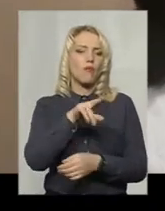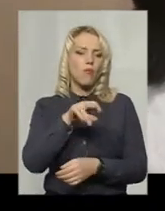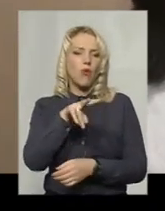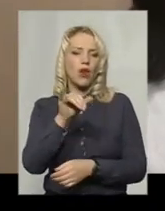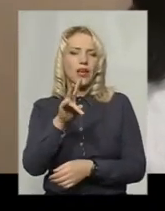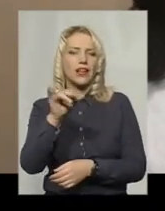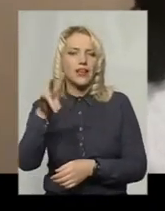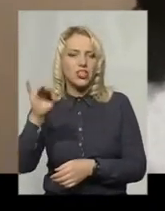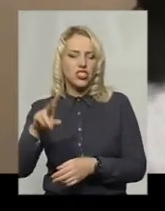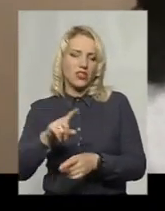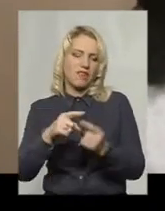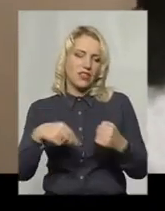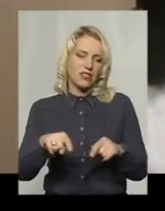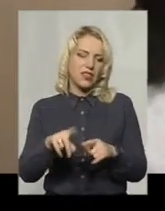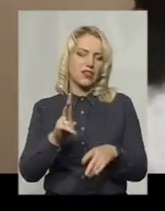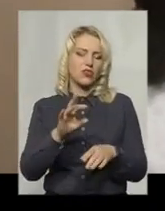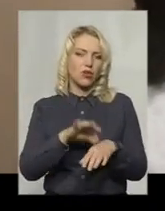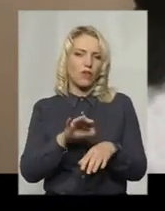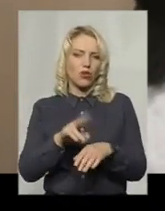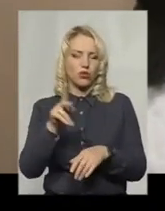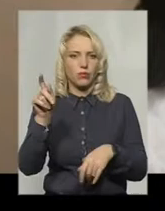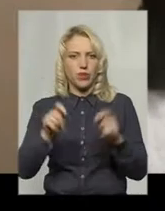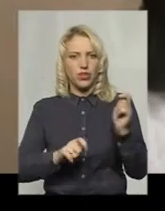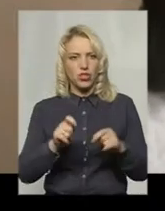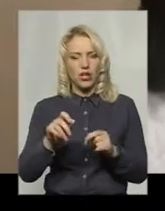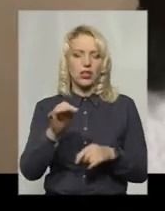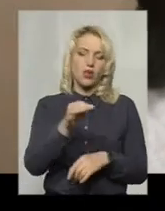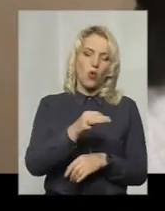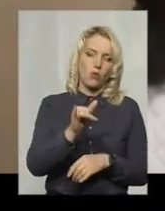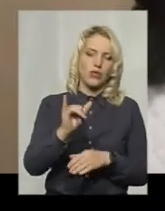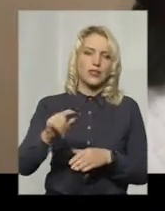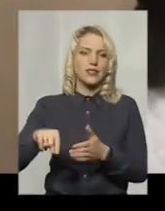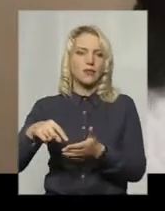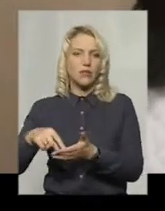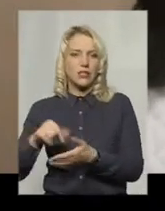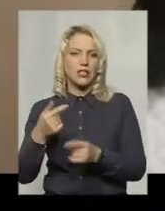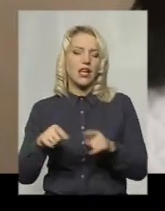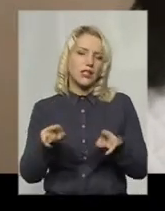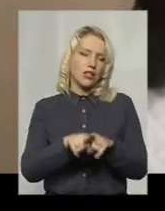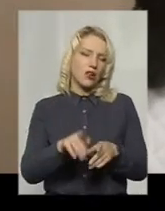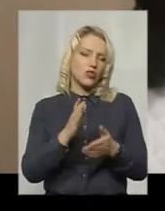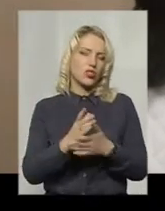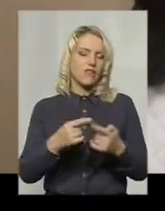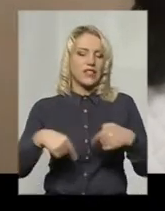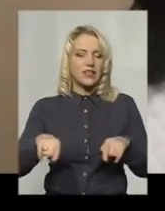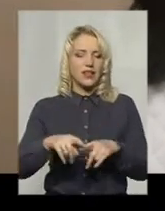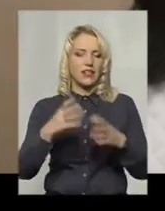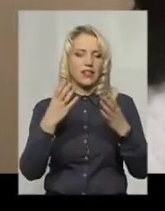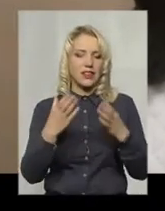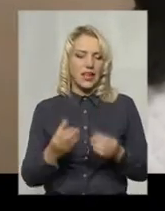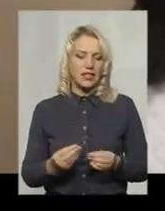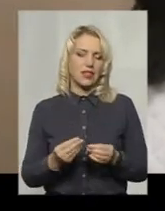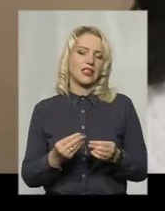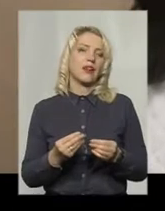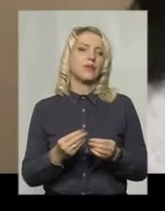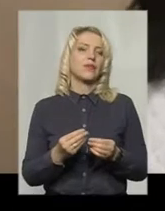які приїжджають з області і з міста, а також функціонує відділення денного стаціонару на 50 ліжок,